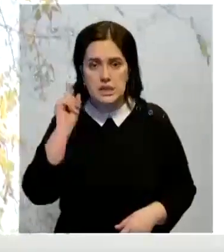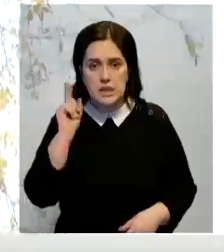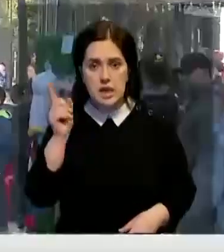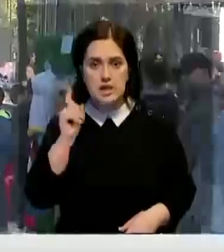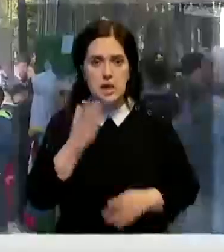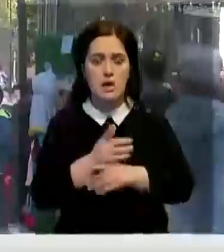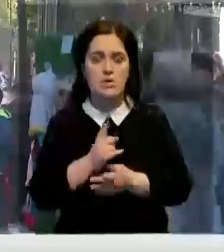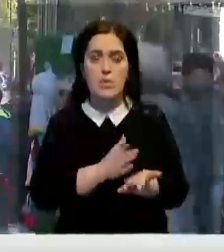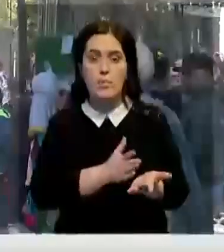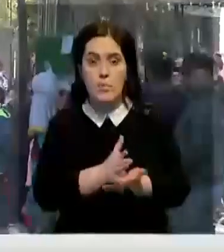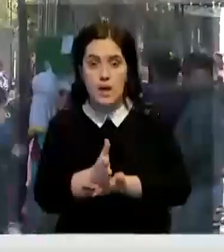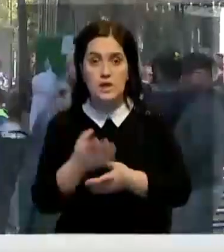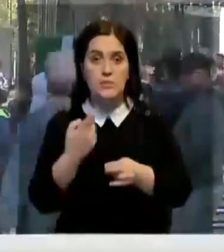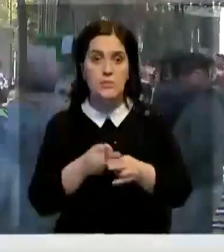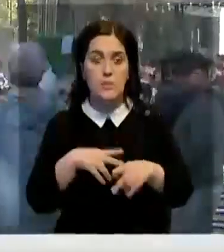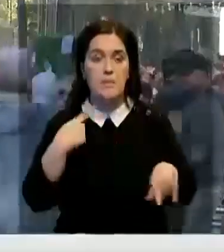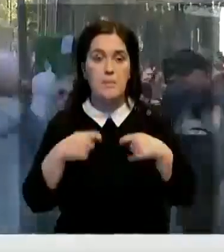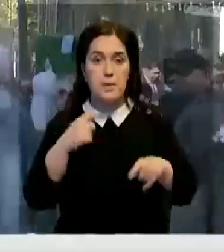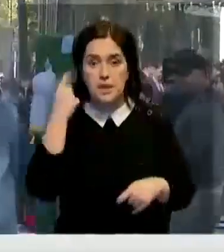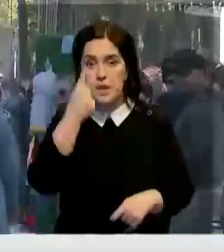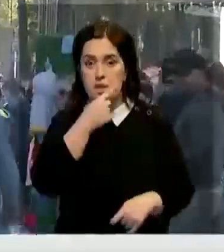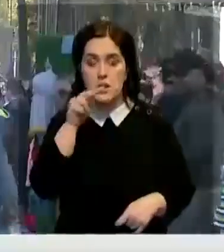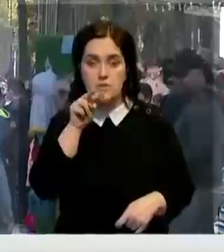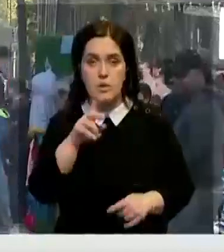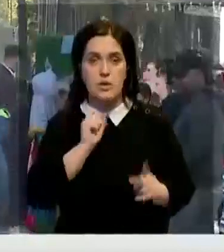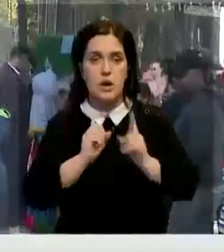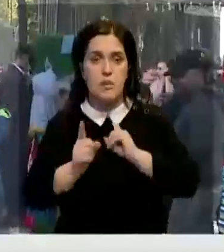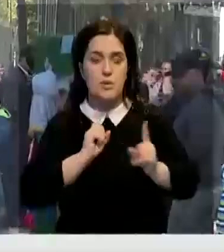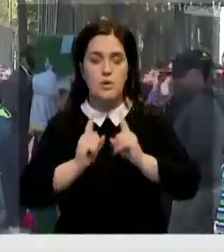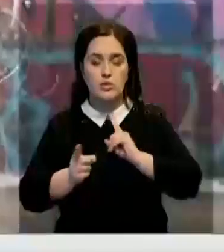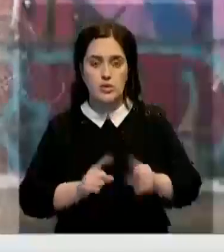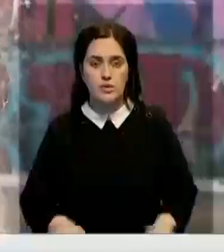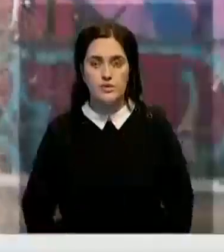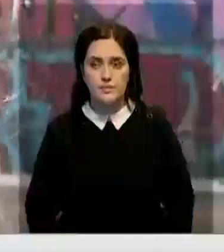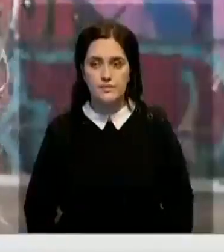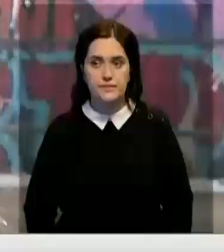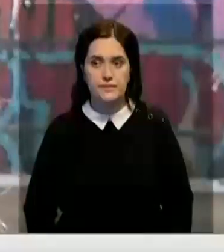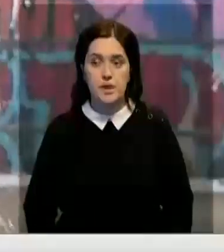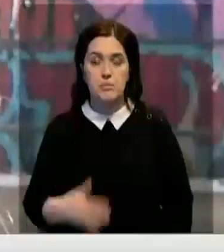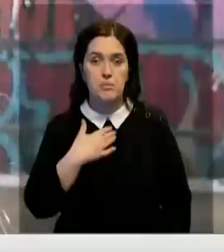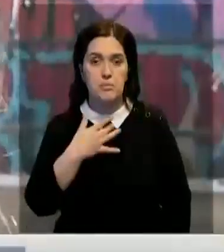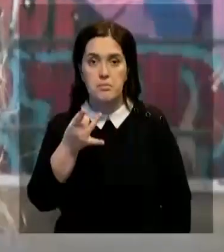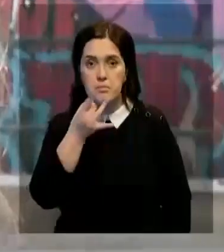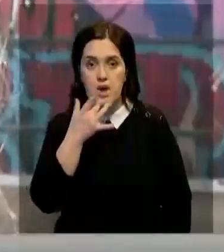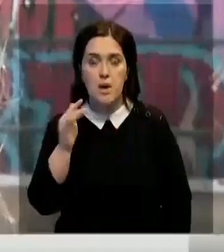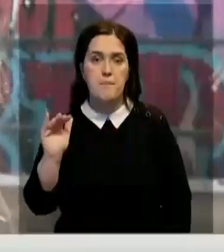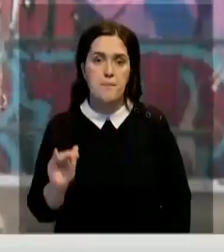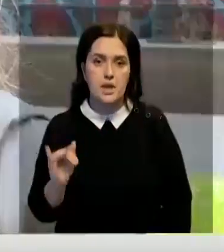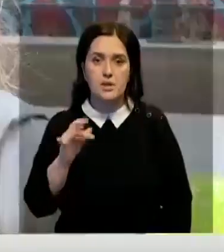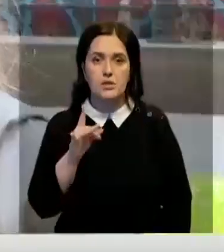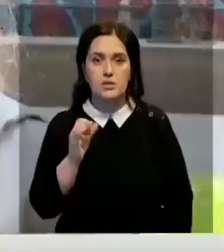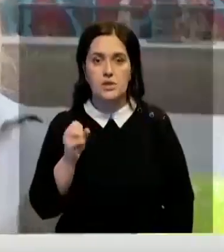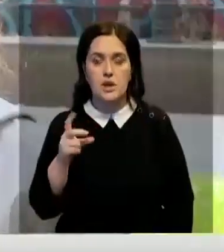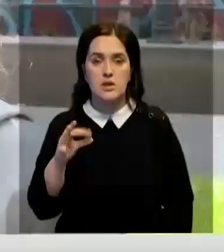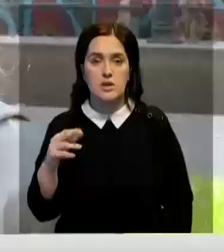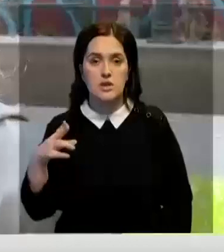даже политические. Десятки пластиковых глаз смотрят на прохожих со всех сторон. Мне понравились куклы маленькие и русалочки.